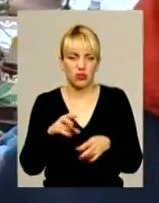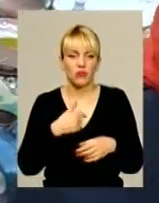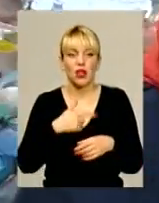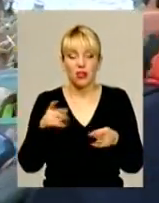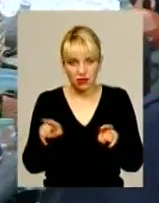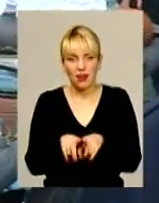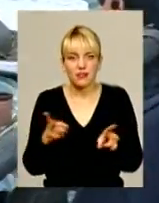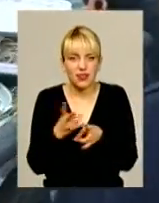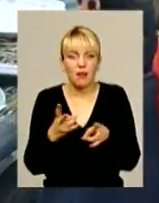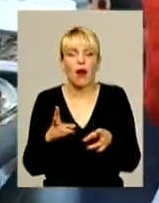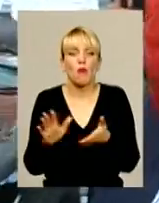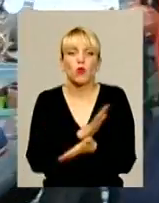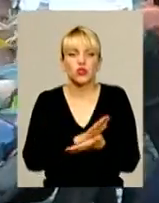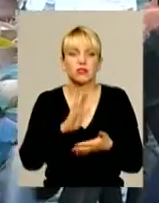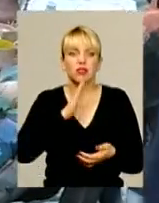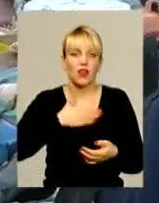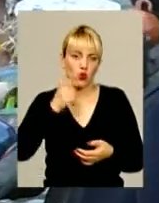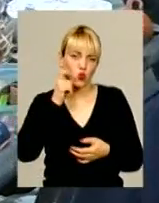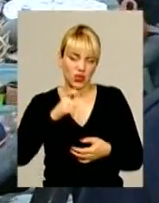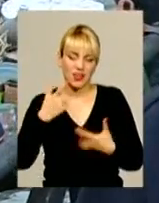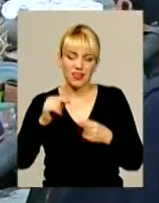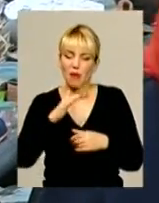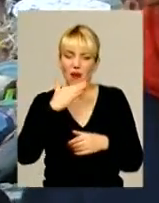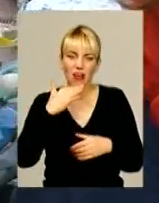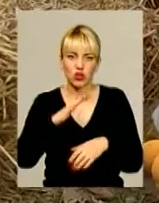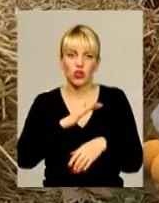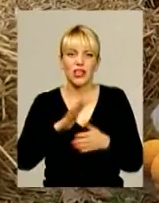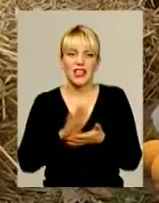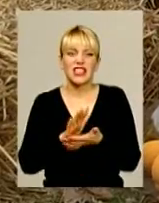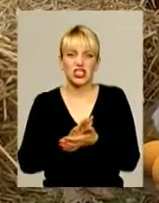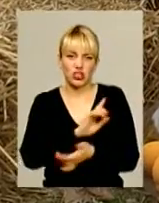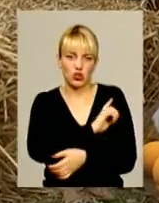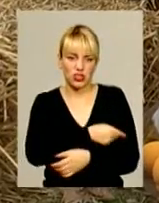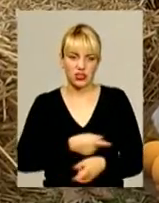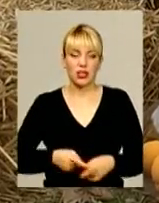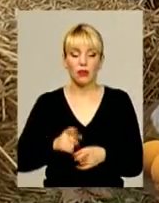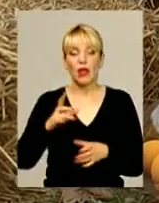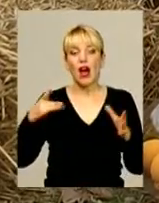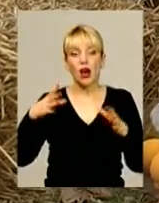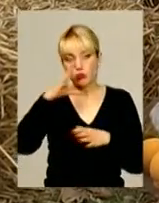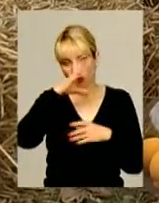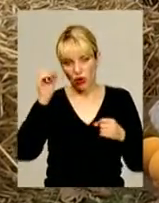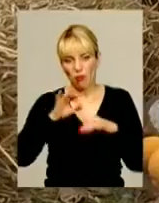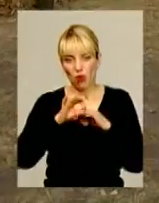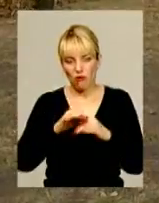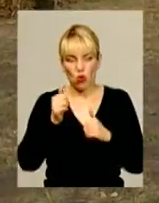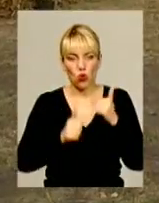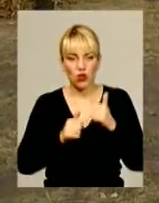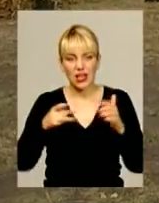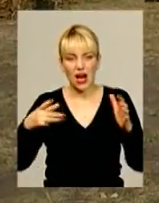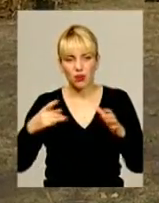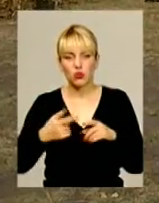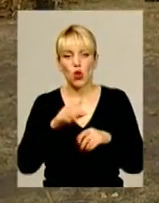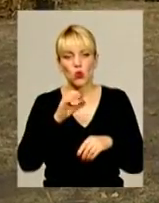ту Україну, бо багато нечисті, то треба трохи чистити. У гарбузову ніч у Меджибужі проводять конкурс гарбузів.